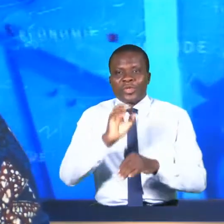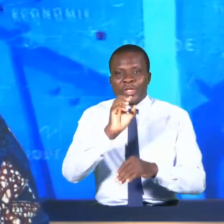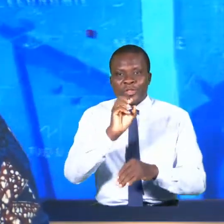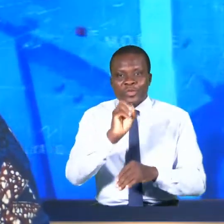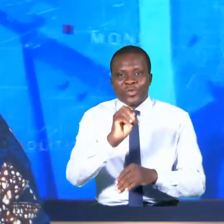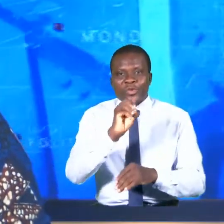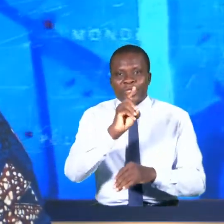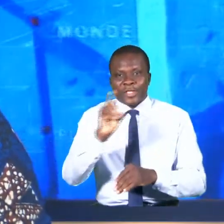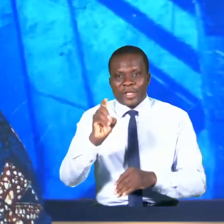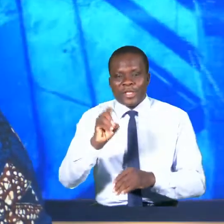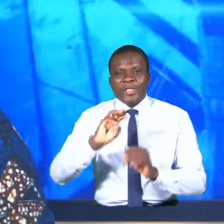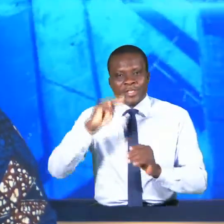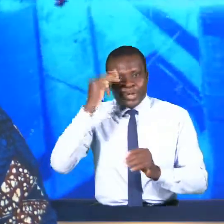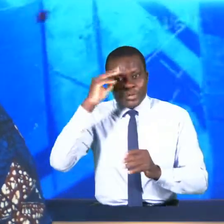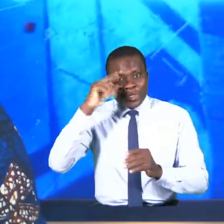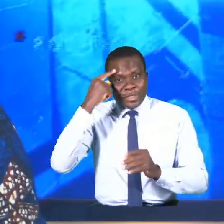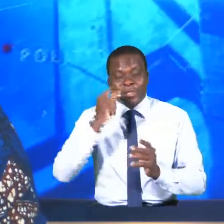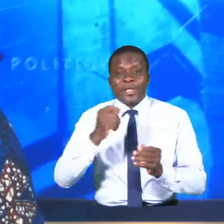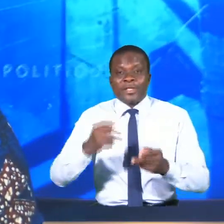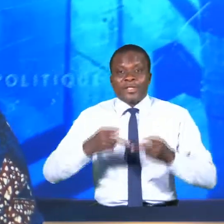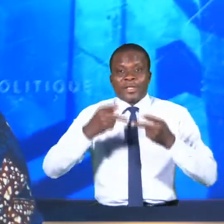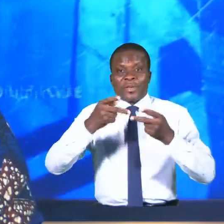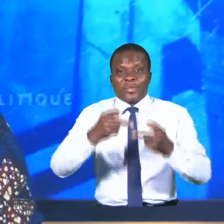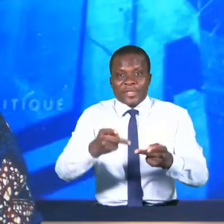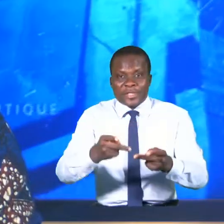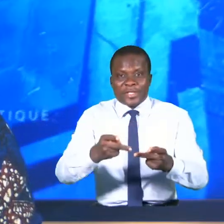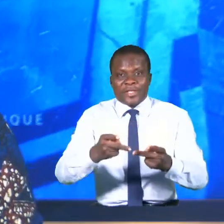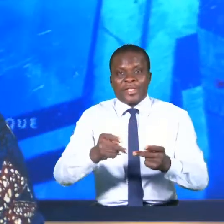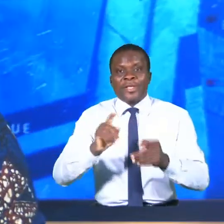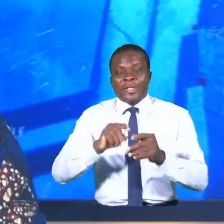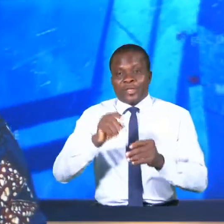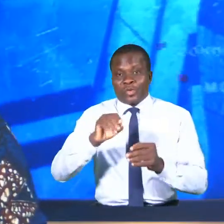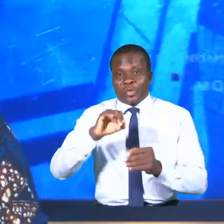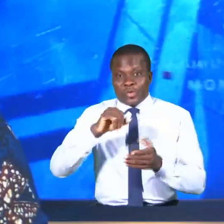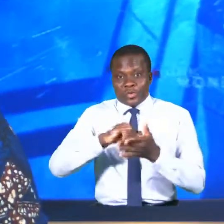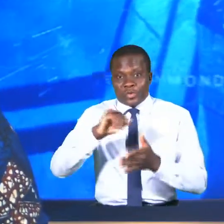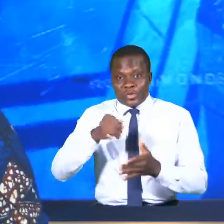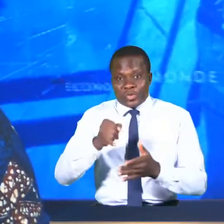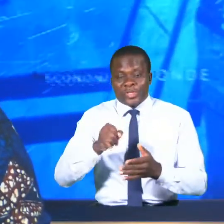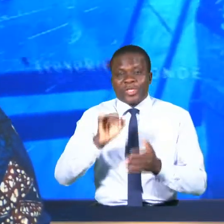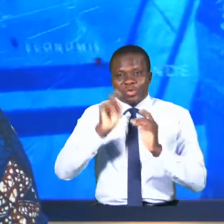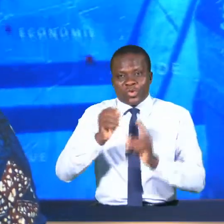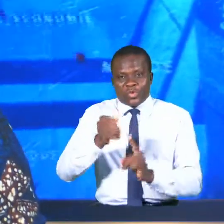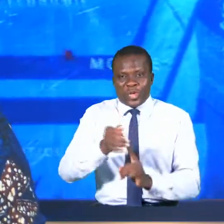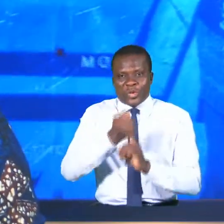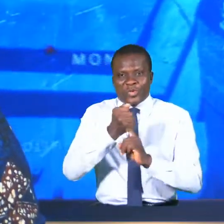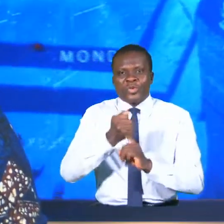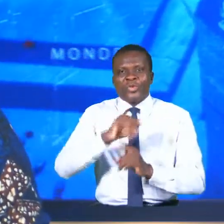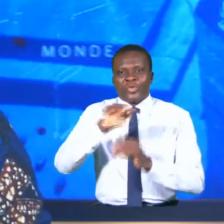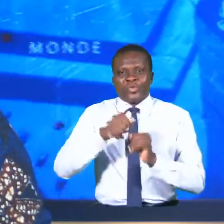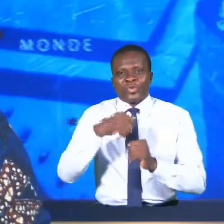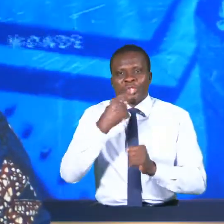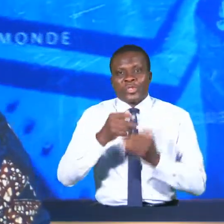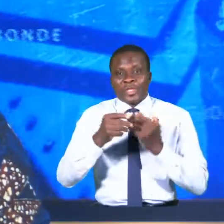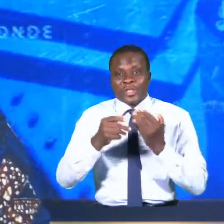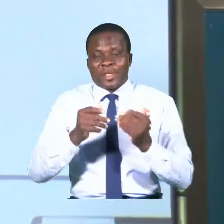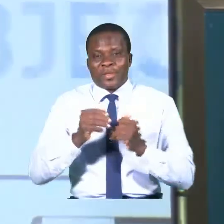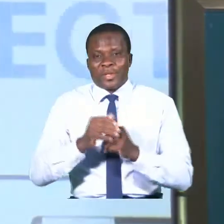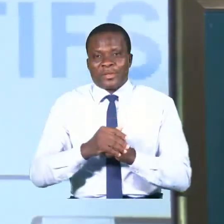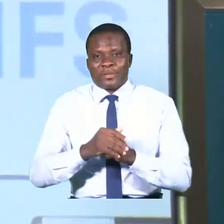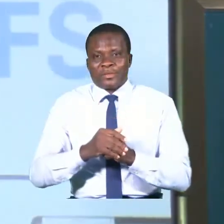'État, Abdoulaye Biotiane, a présenté à la presse ce jeudi ce qu'il faut retenir des travaux. Jérôme Hongbo, Bruno Roteco.